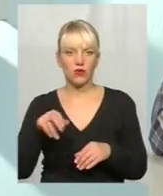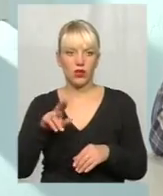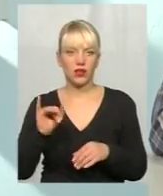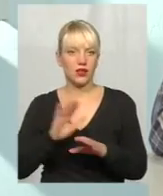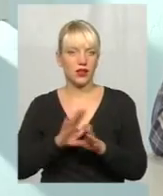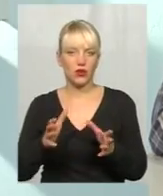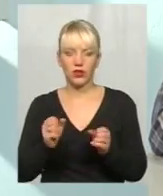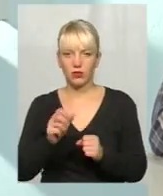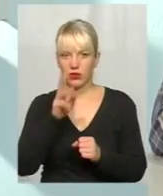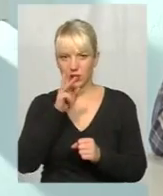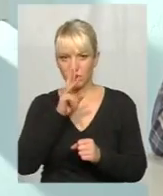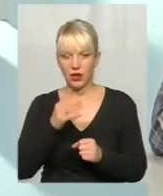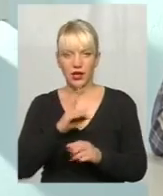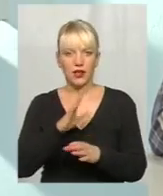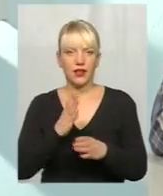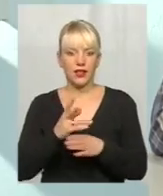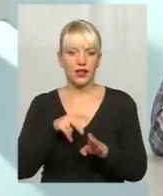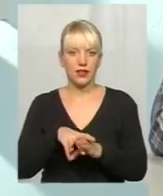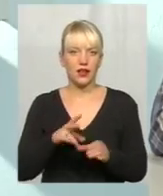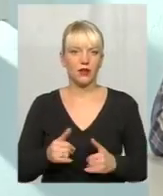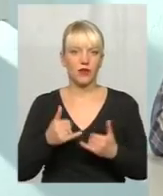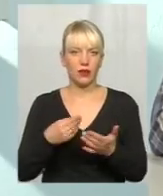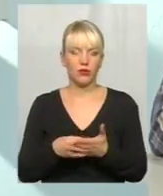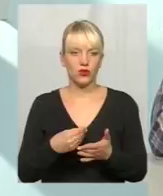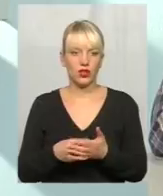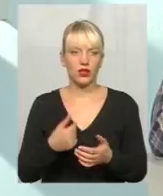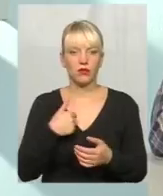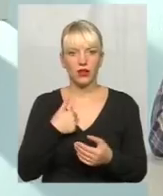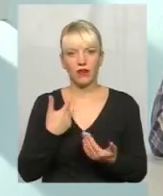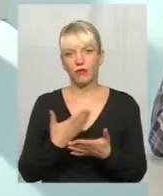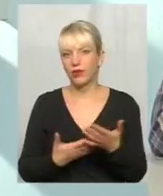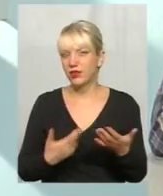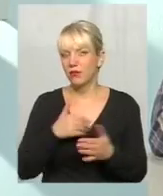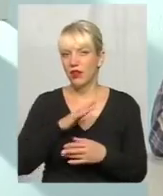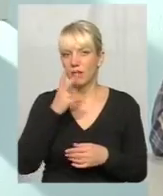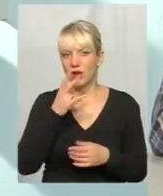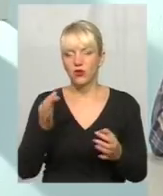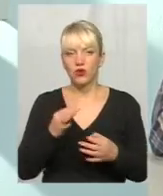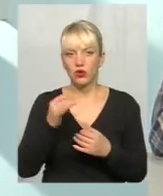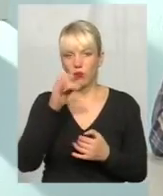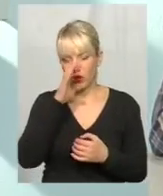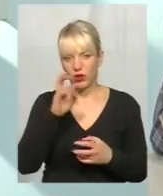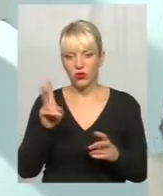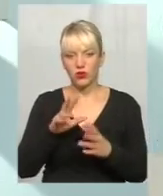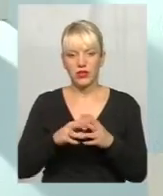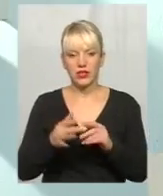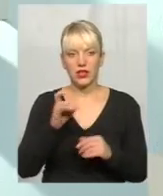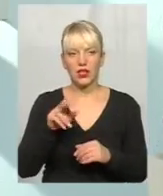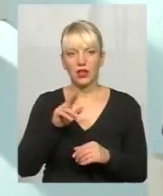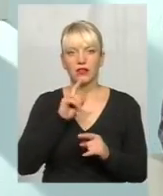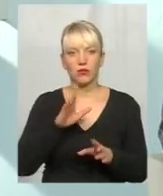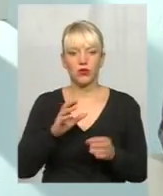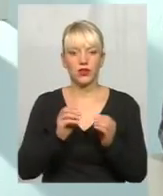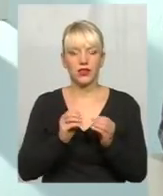тому не є ніяким тягарем для бюджету, так. І я, в принципі, не бачу нічого поганого в тому, що в сільській раді буде там не 10